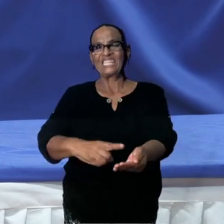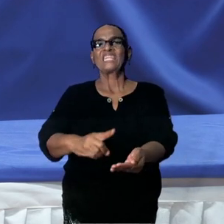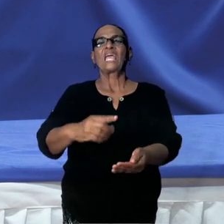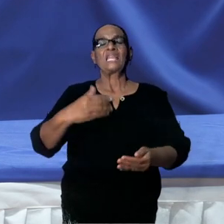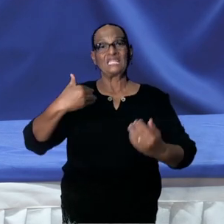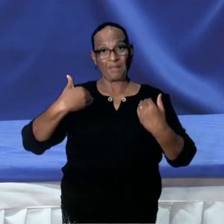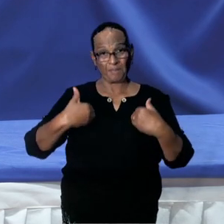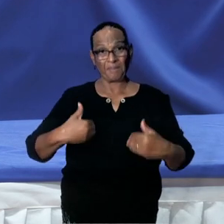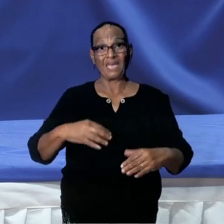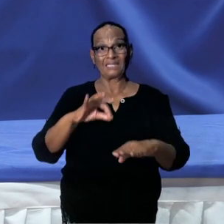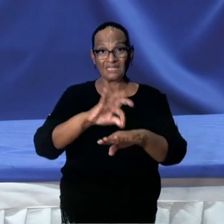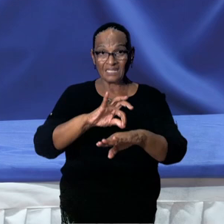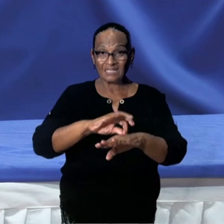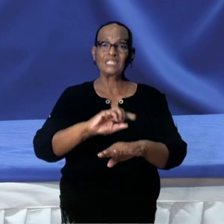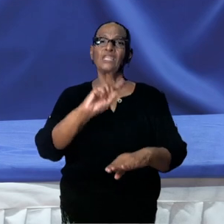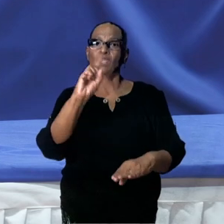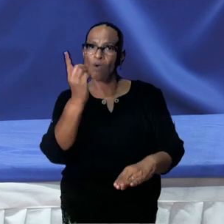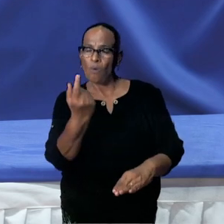kwartaal.